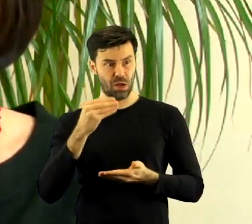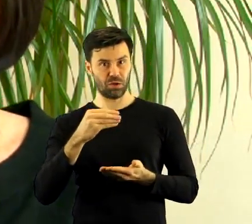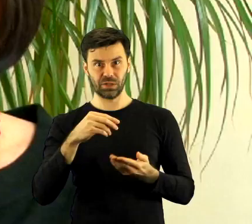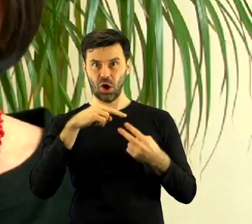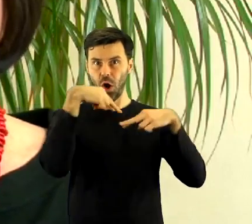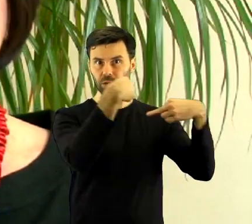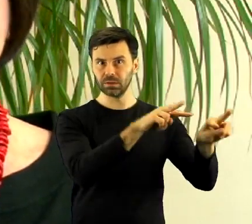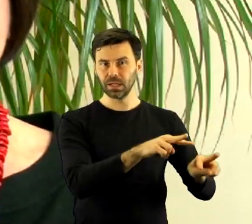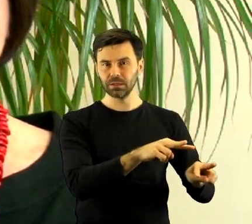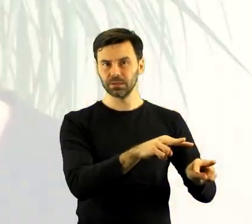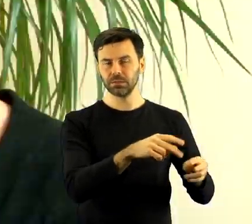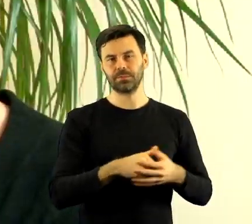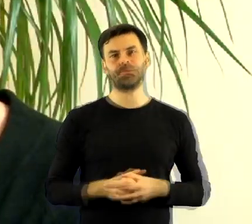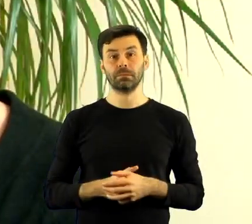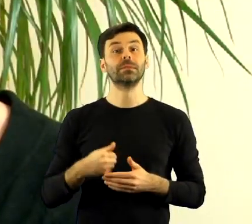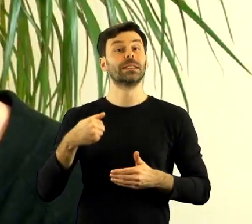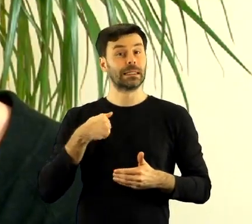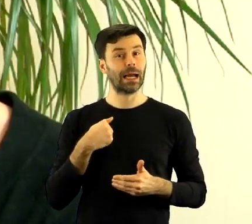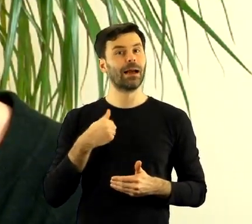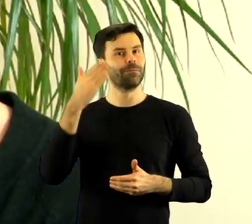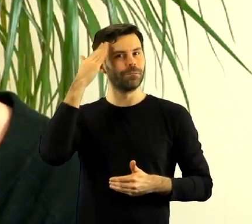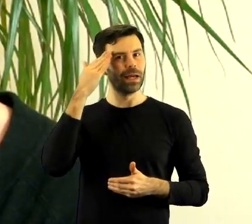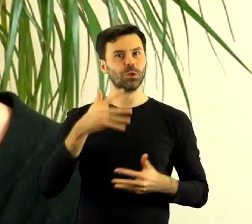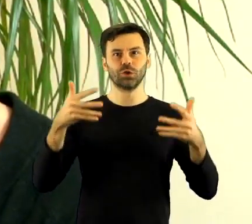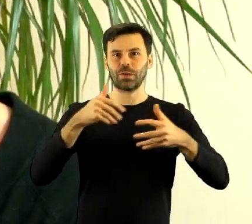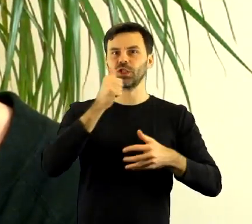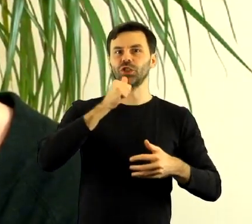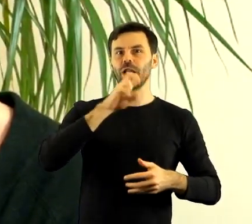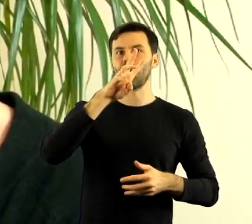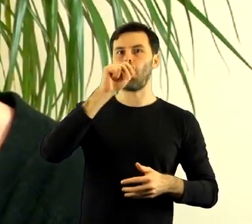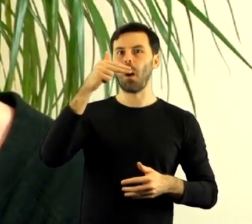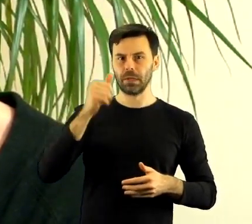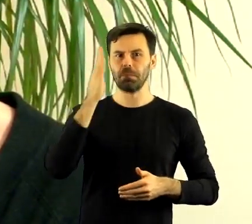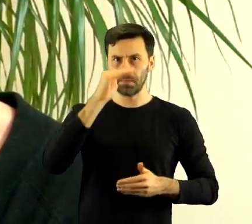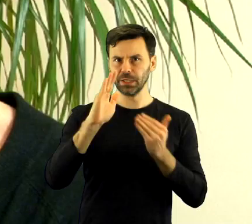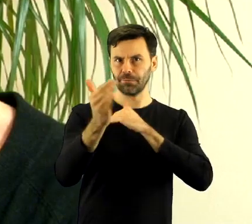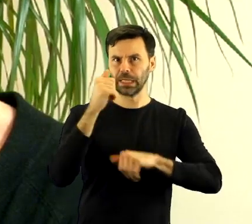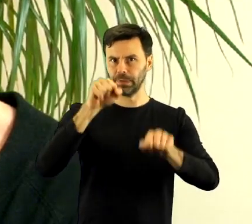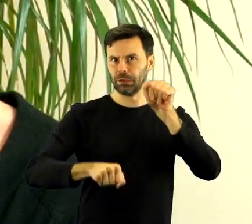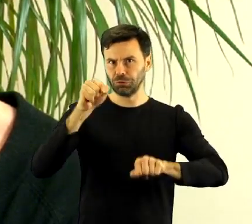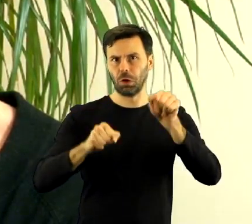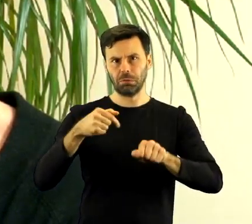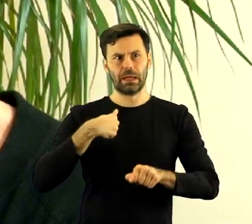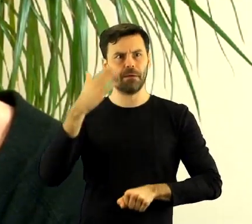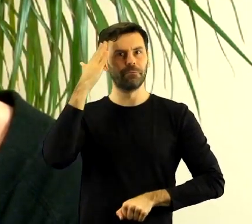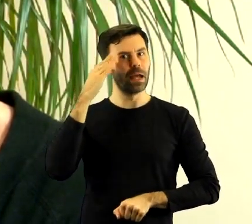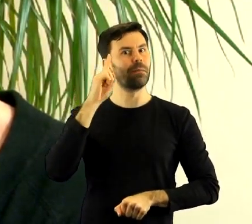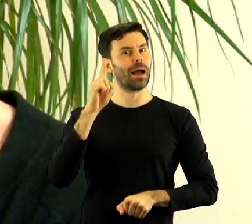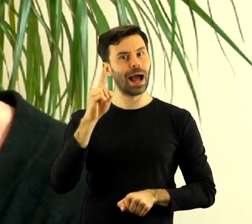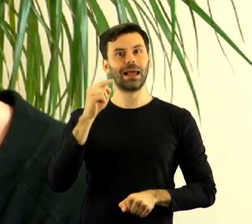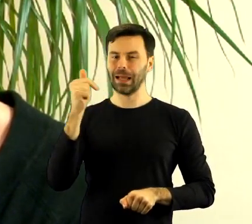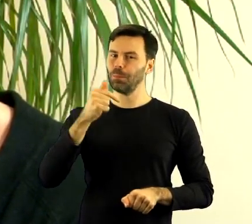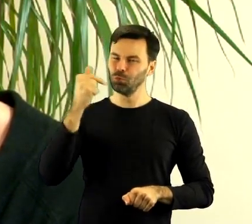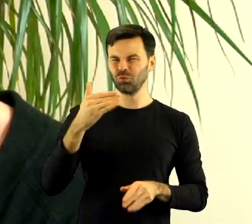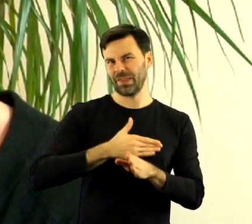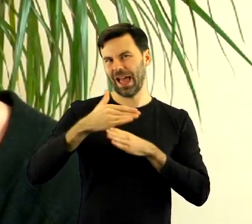na swoich ulotkach, że kłamiemy. Byłyśmy na to przygotowane, że jako Stowarzyszenie Zielony Wołomin możemy dostać taki pozew. Mimo to wiedziałyśmy, że nie mamy